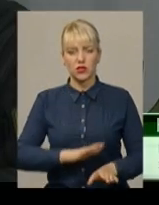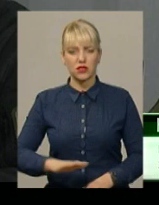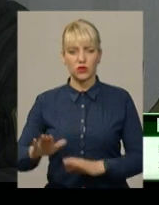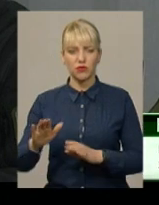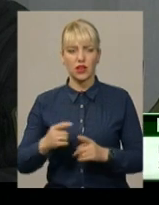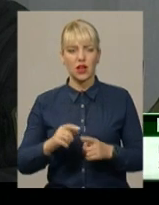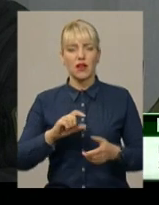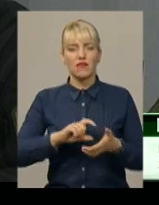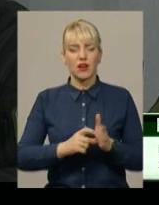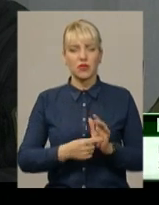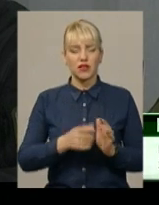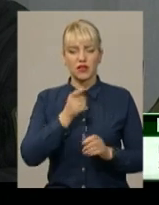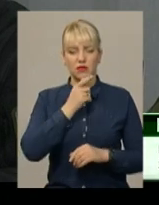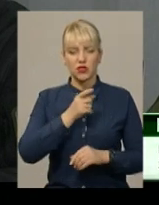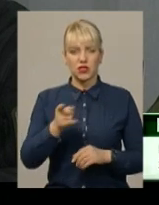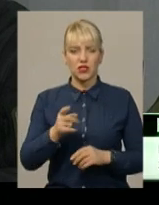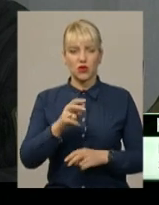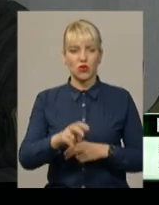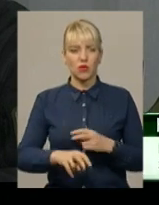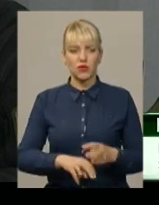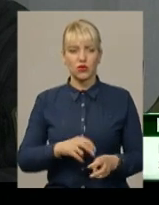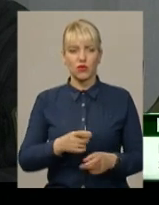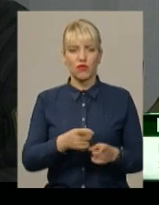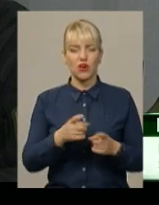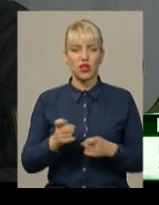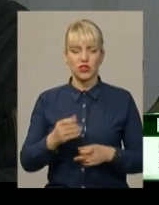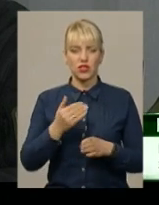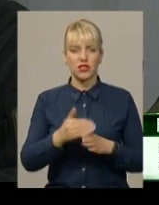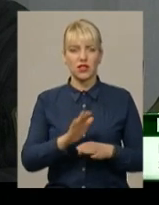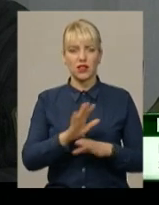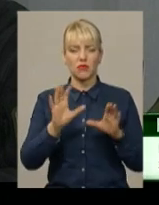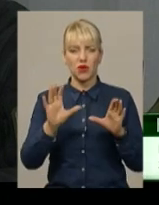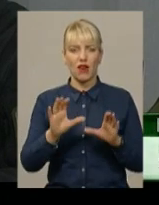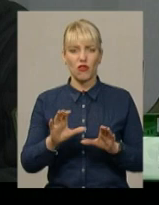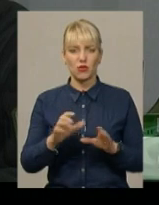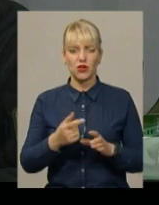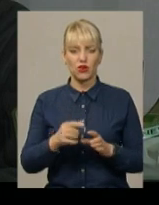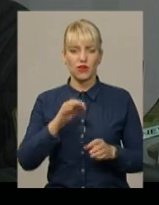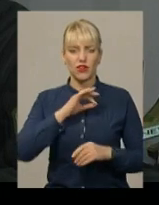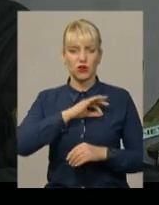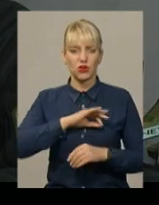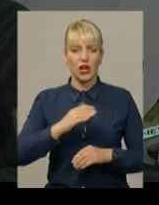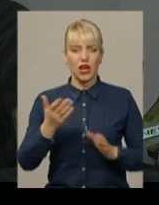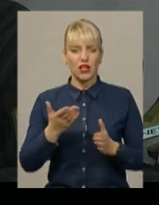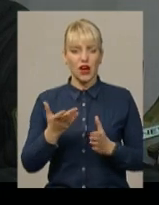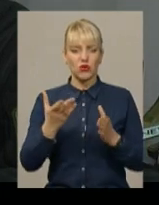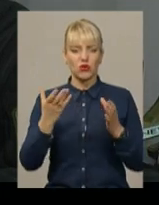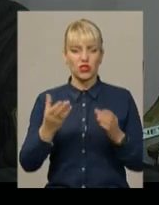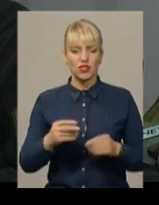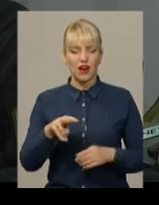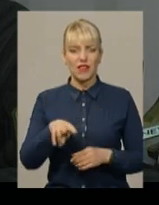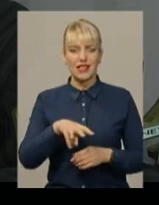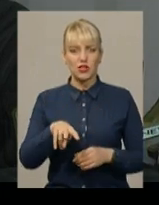вилучена під час обшуку частина неправомірної вигоди, яку ще в